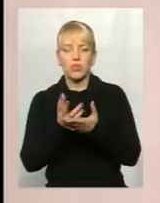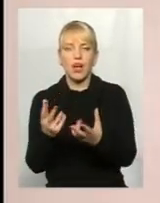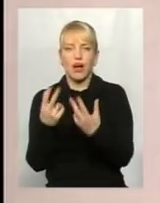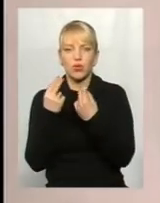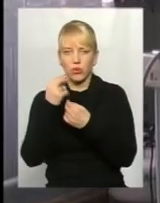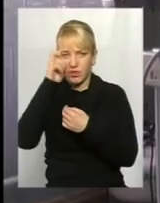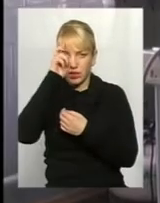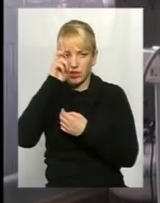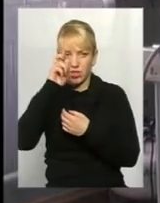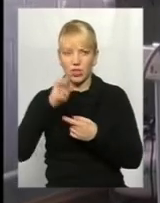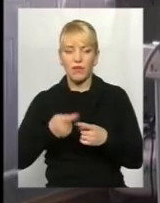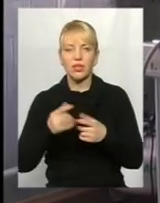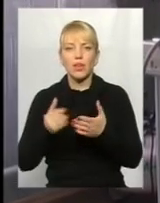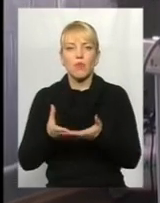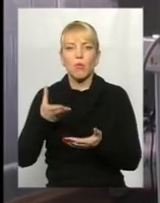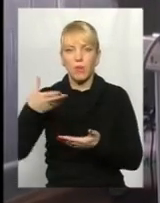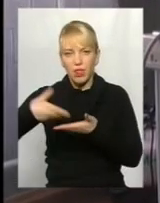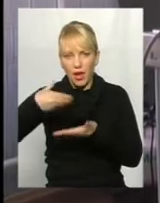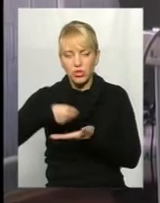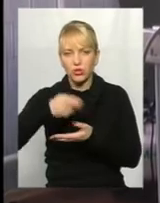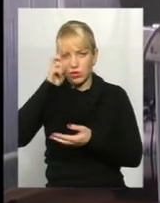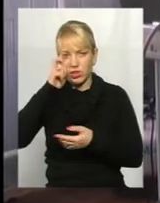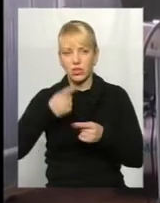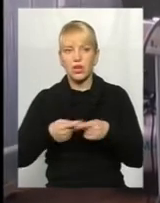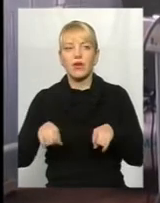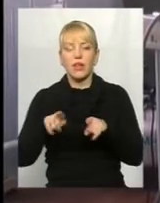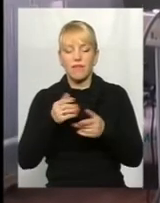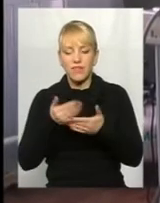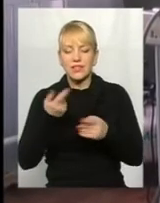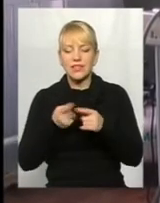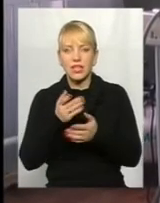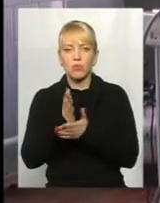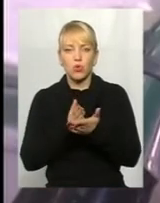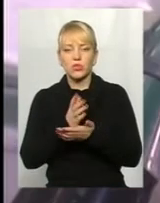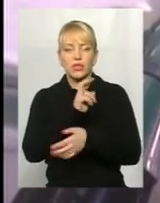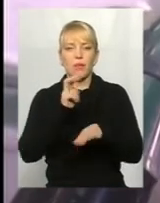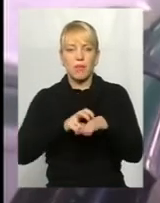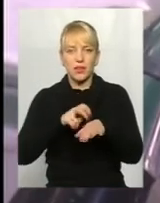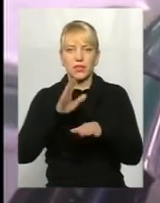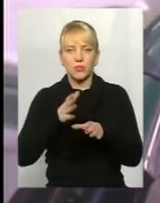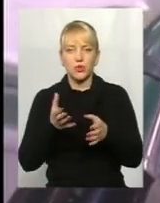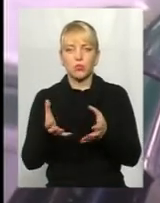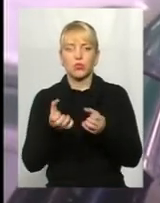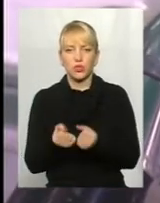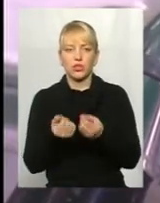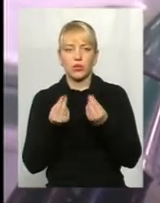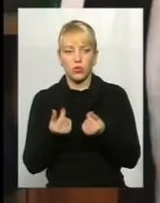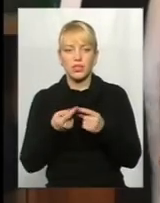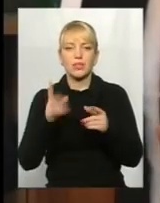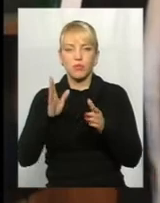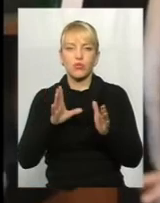Відповідно до кількості таких угод, медики і отримуватимуть гроші. стане початком запровадження державної страхової медицини.